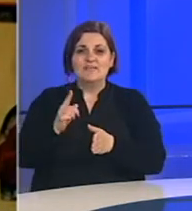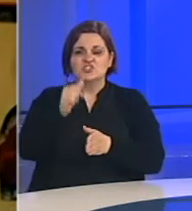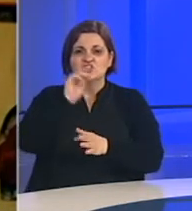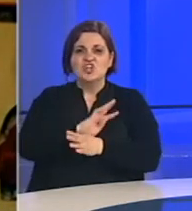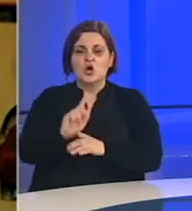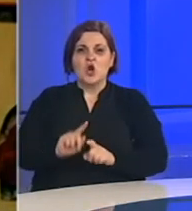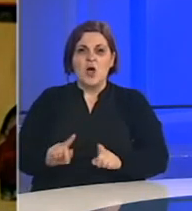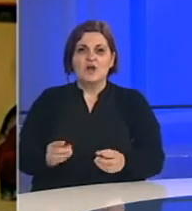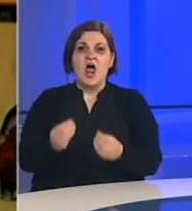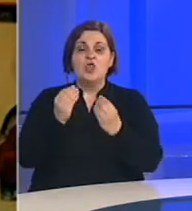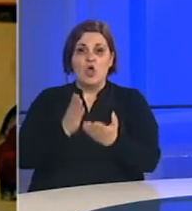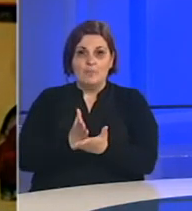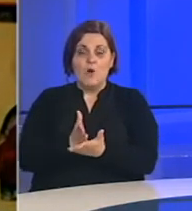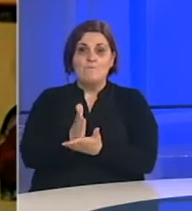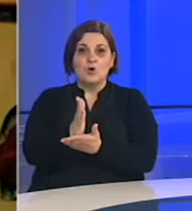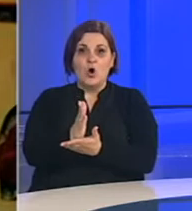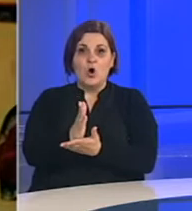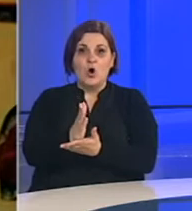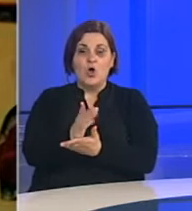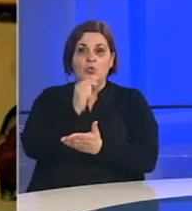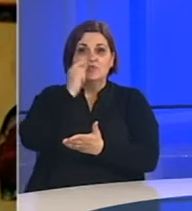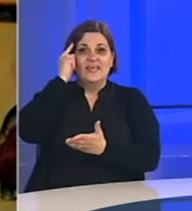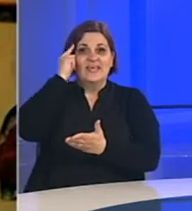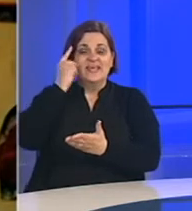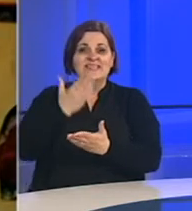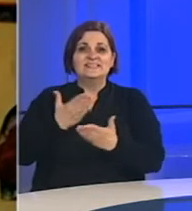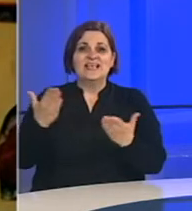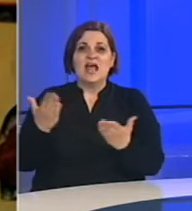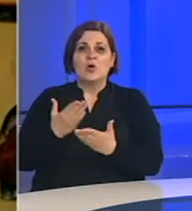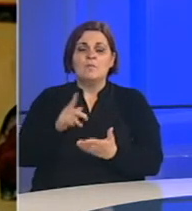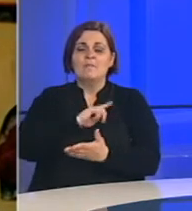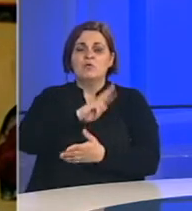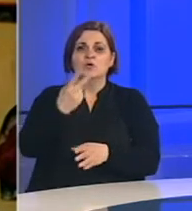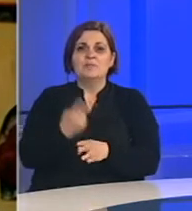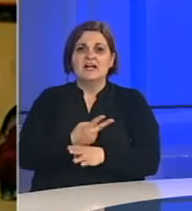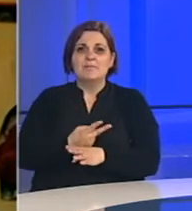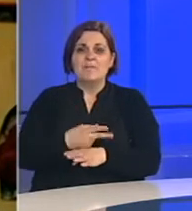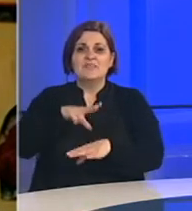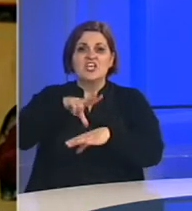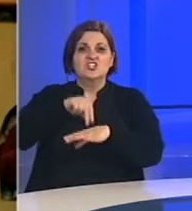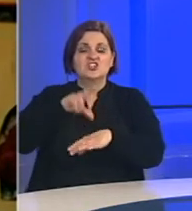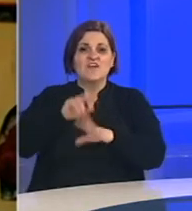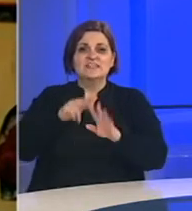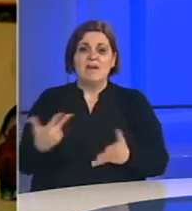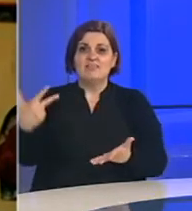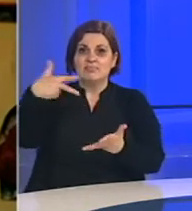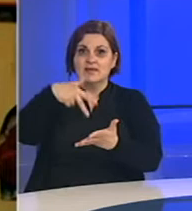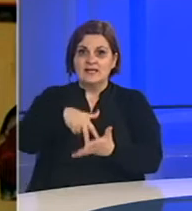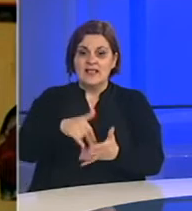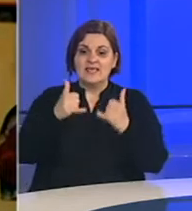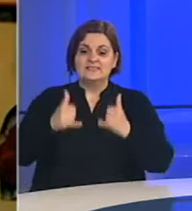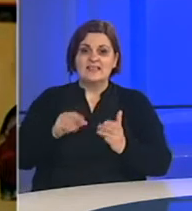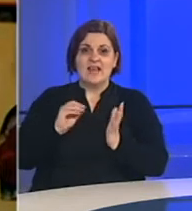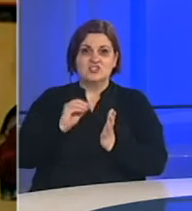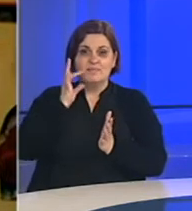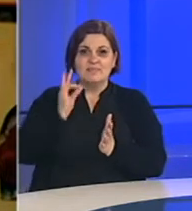koronavirusa dobro prošla. Ljudi znaju koliko ima mrtvih u drugim državama. Recimo, Švedska ima sada 3000 sa današnjim